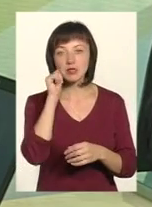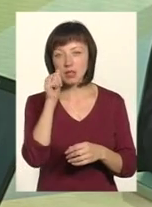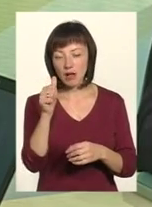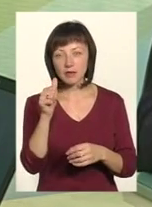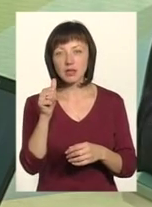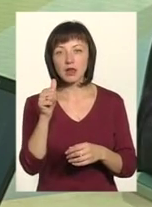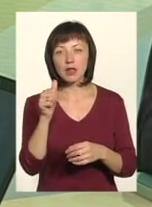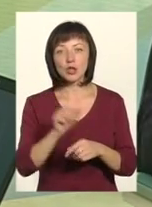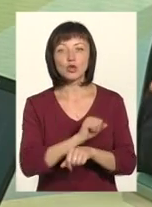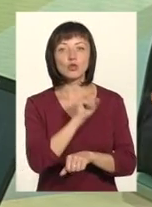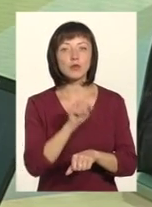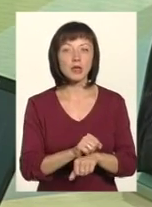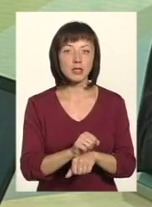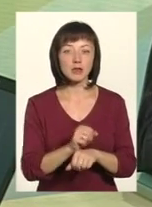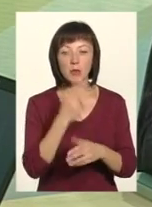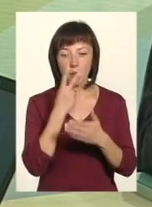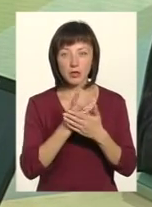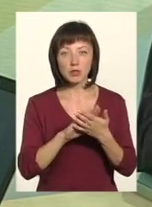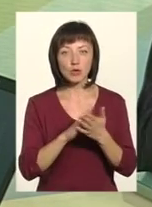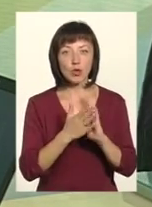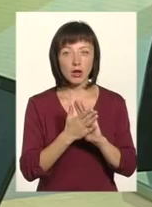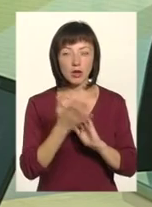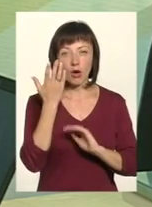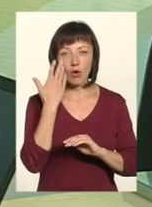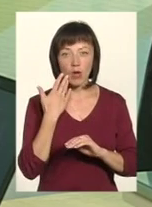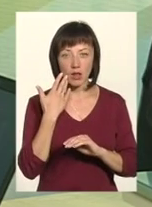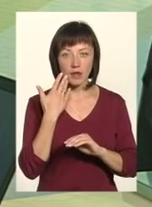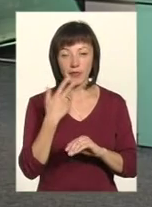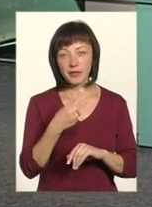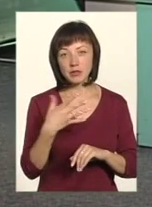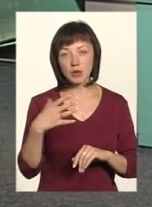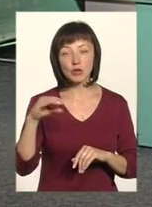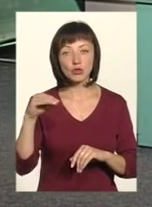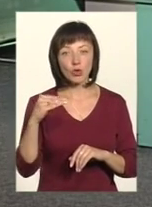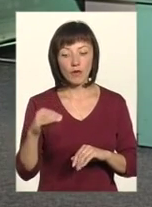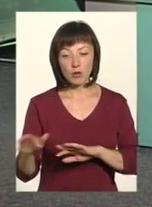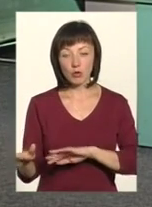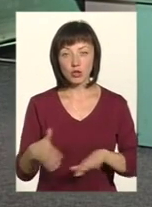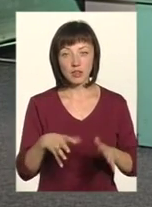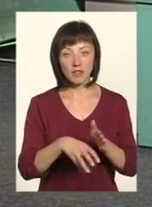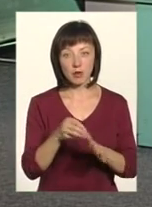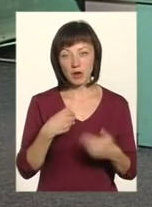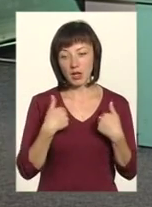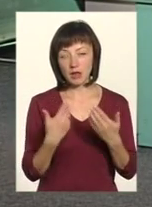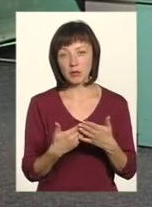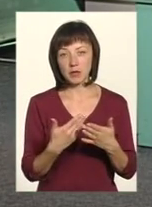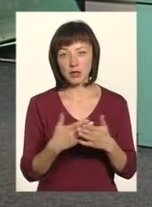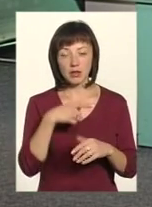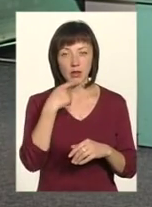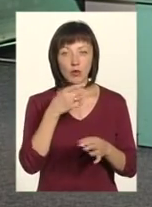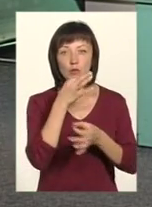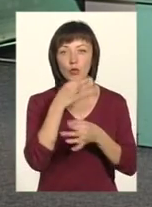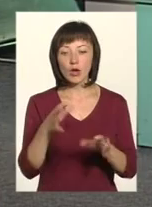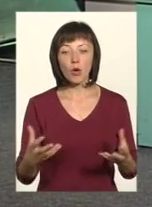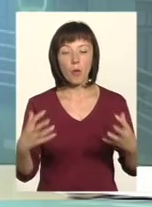власне, зупинимося, чи зіткнемося ситуацію, коли моделюємо. 25 жовтня пройшли вибори. Я беру до прикладу, будь